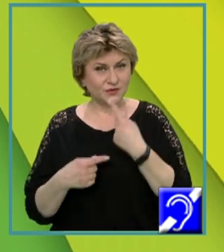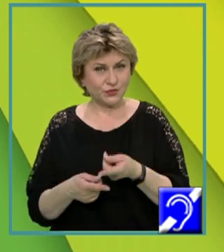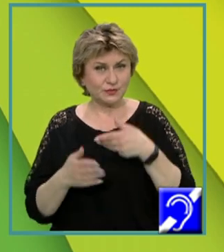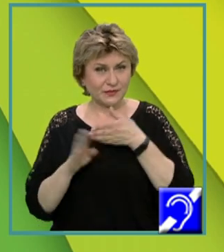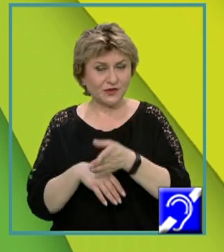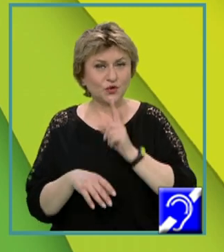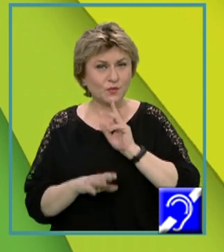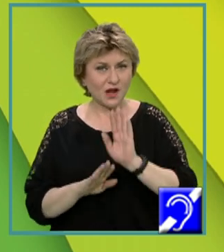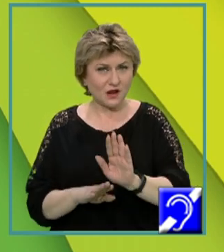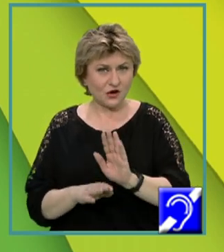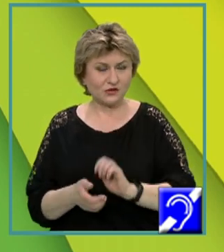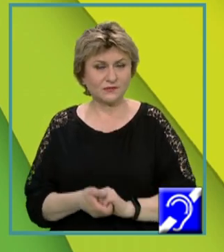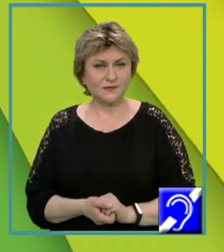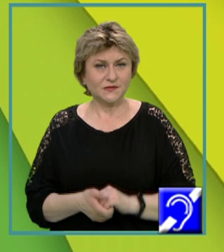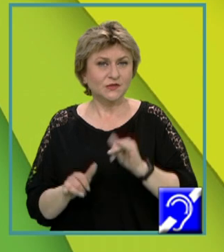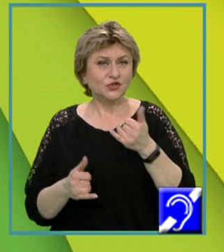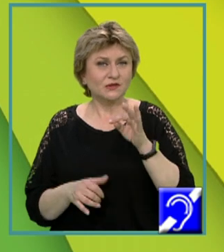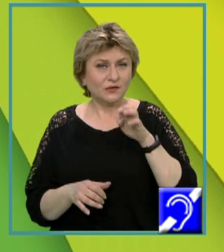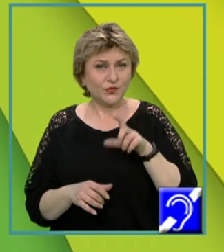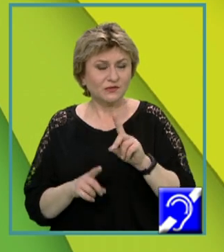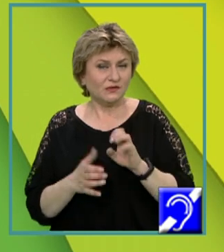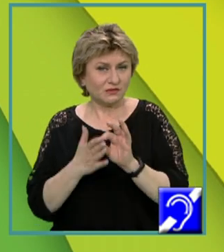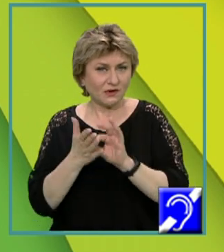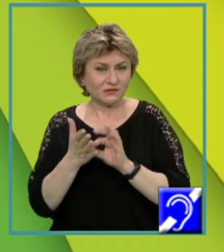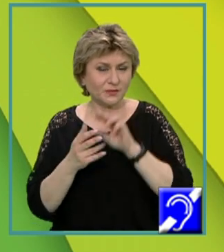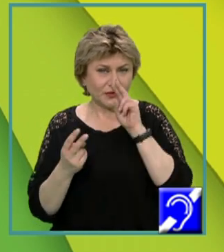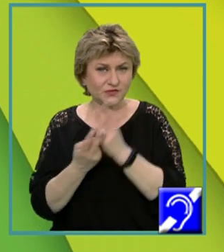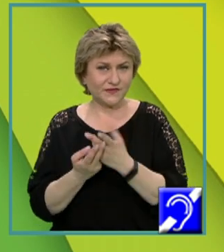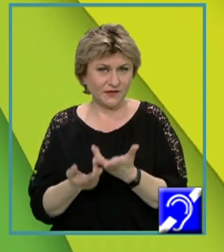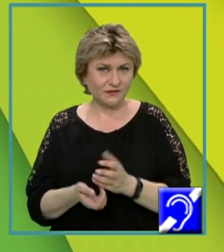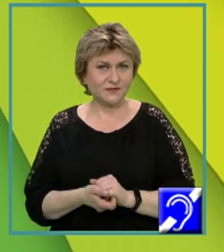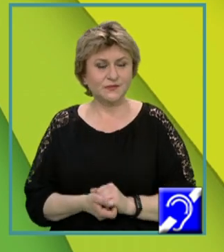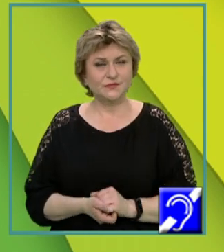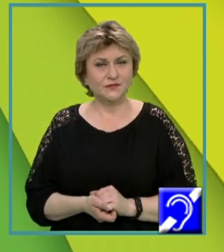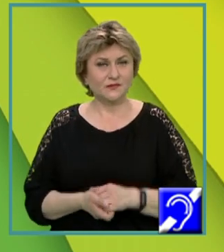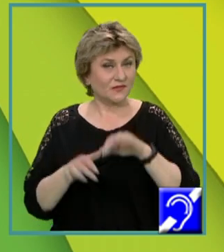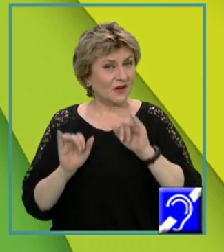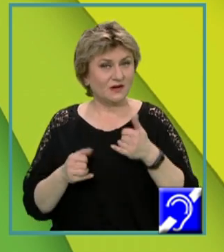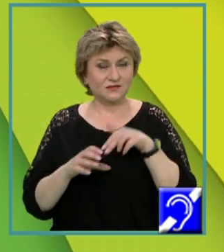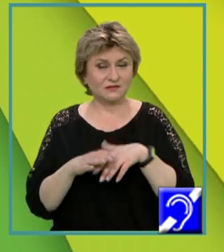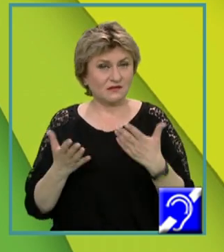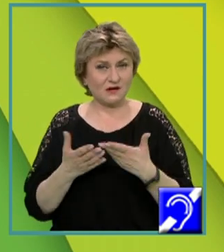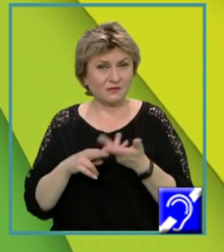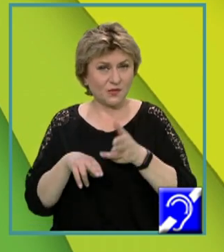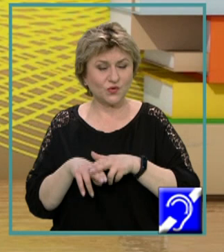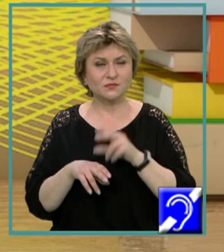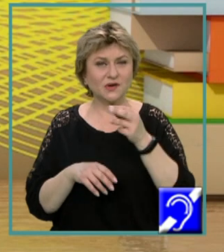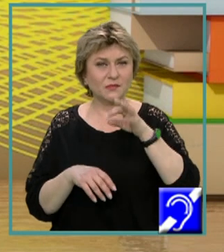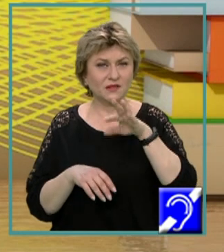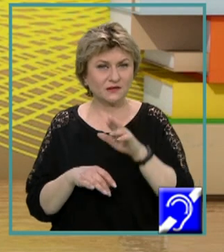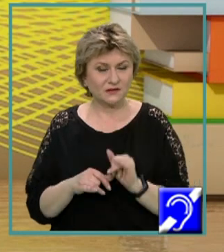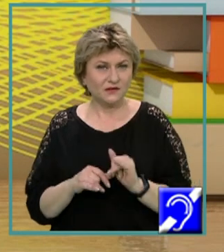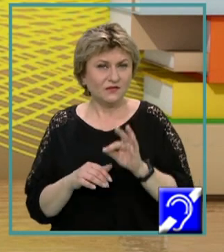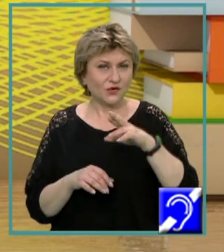prin numele lor și tipul de date corespunzător. În cazul în care mai mulți parametrii